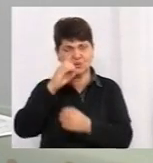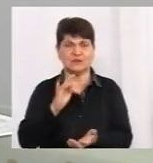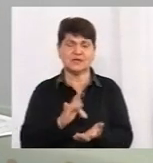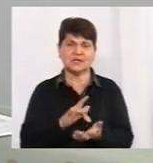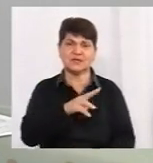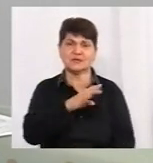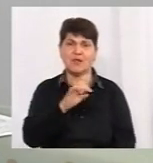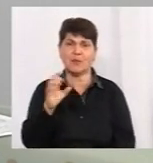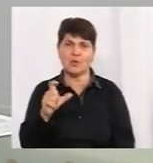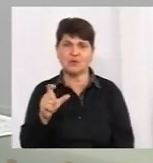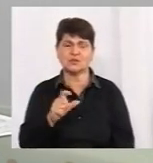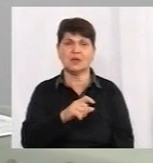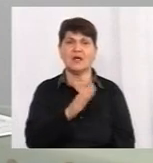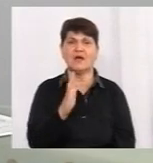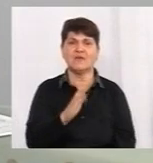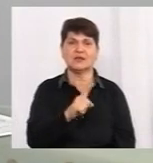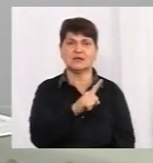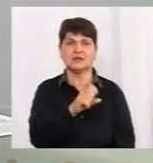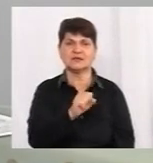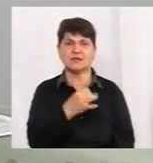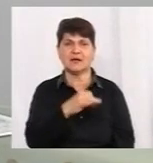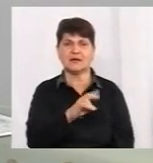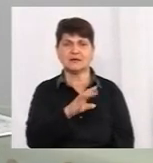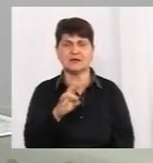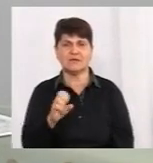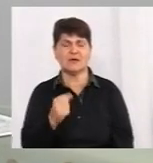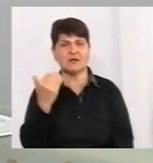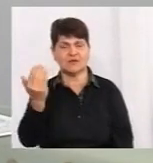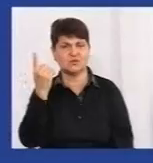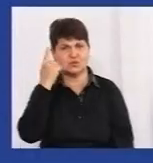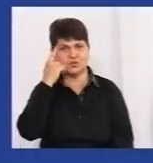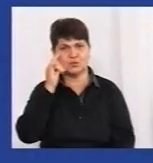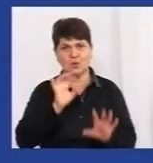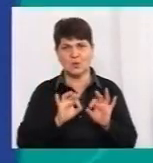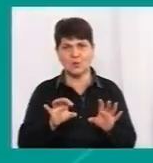Зайцеві. І давайте далі почуємо її коментар, власне, її думку з цього приводу.